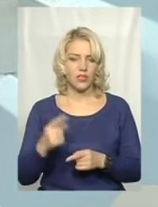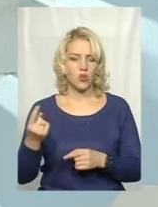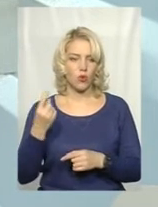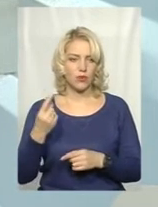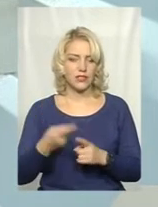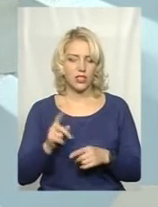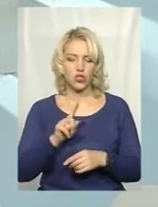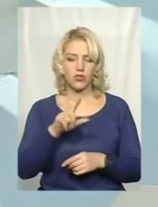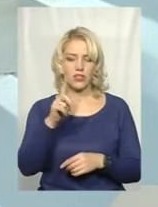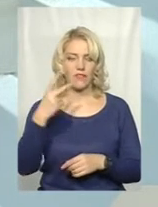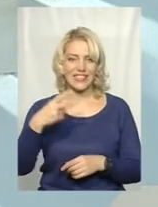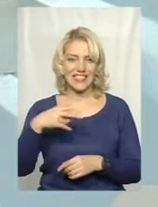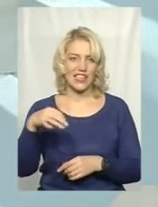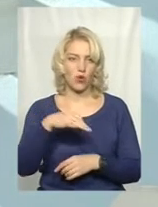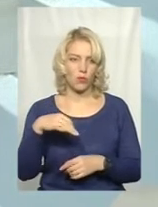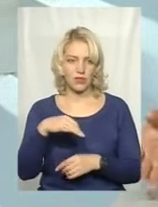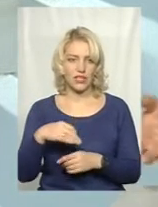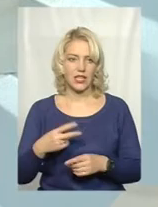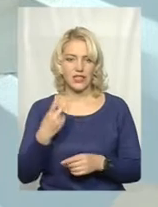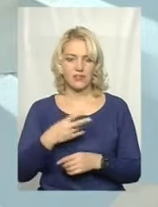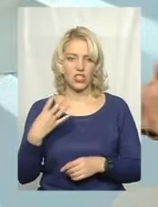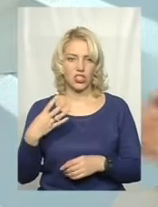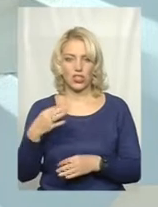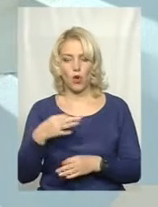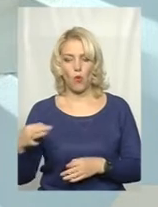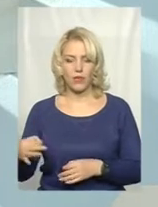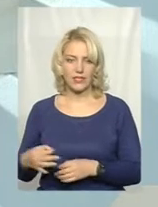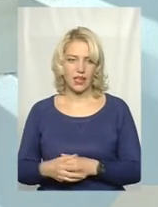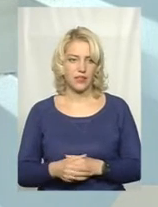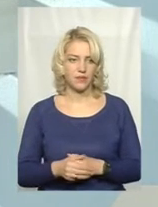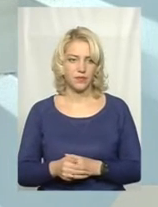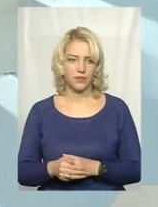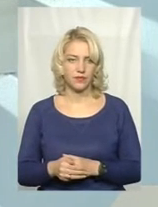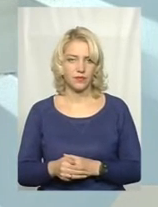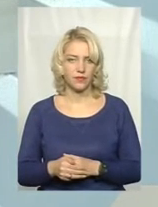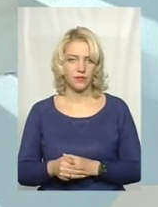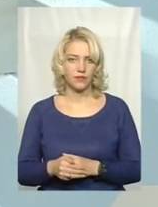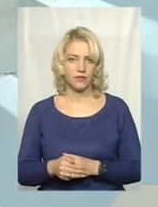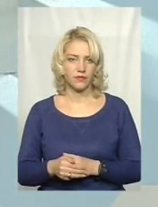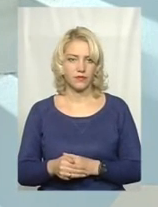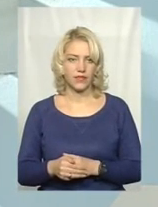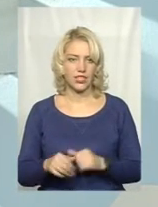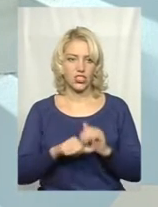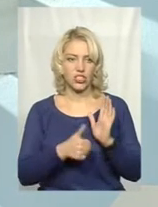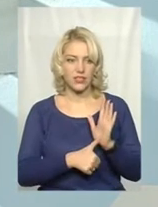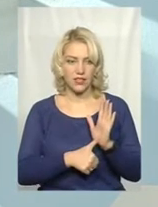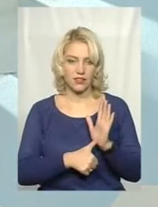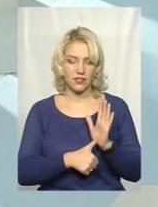областей, з 24 областей, ну, трьох, 16